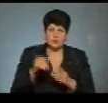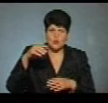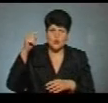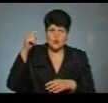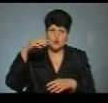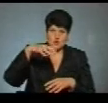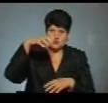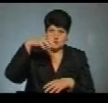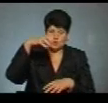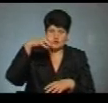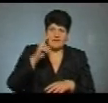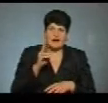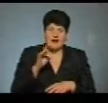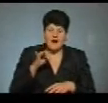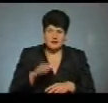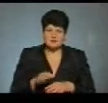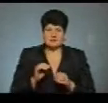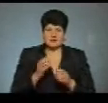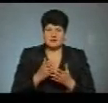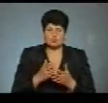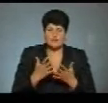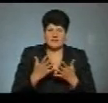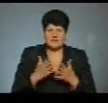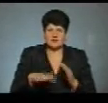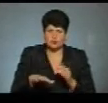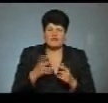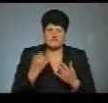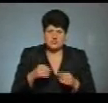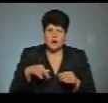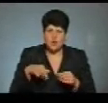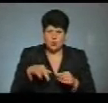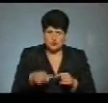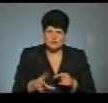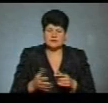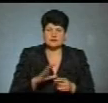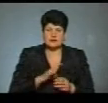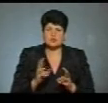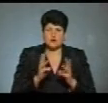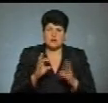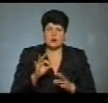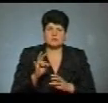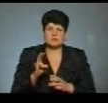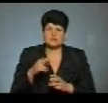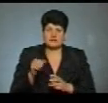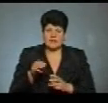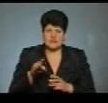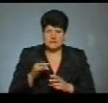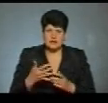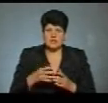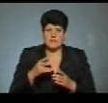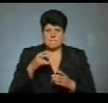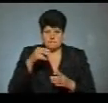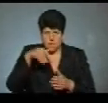встановлена площа, тому що не всюди ми можемо дійти. Ми вже ходили до тих місць, де були згорені ондатори, і вже провалювалися наші хлопці.